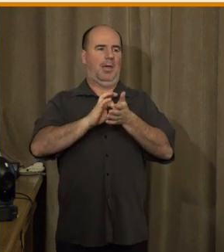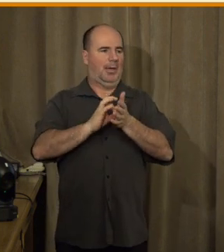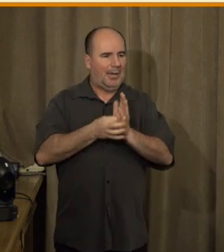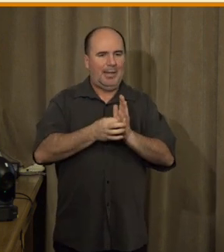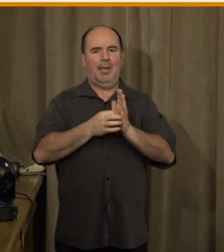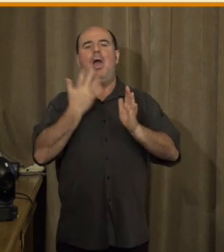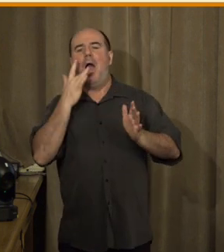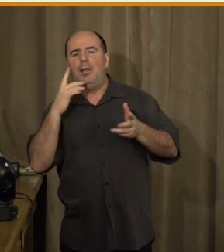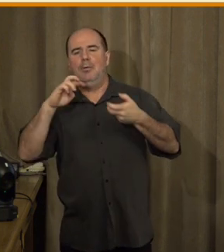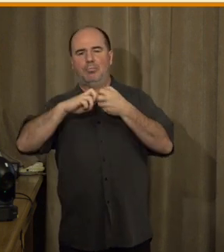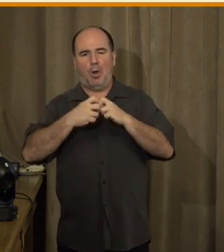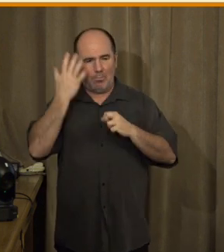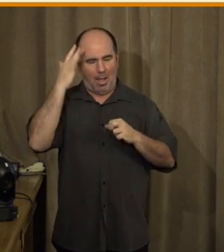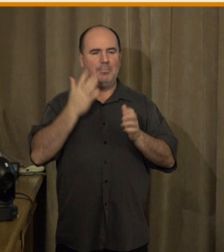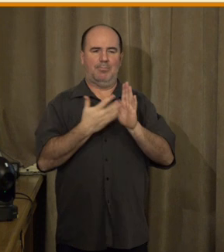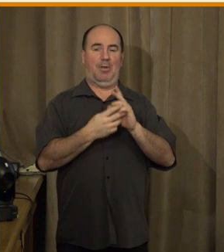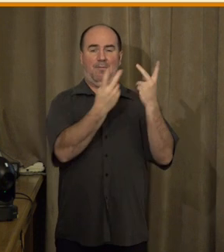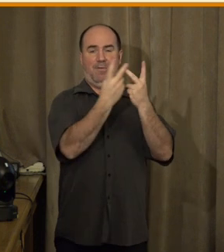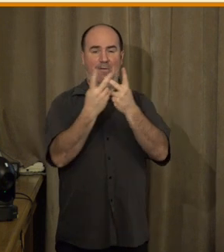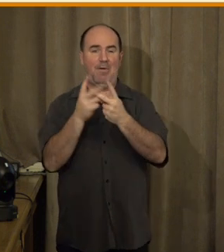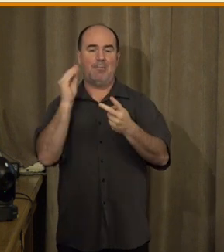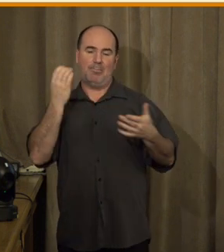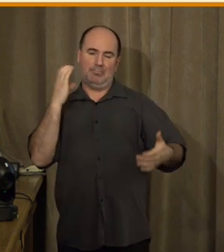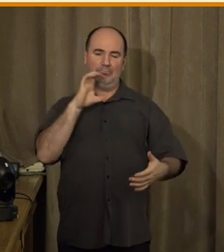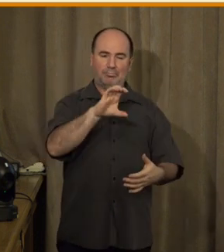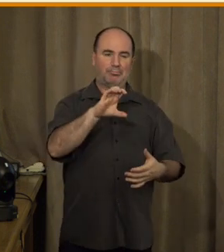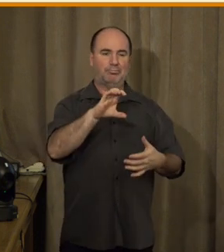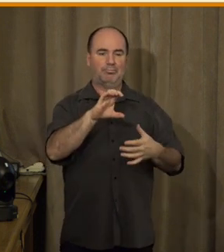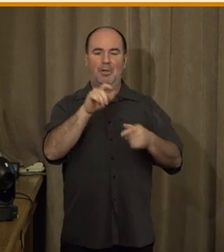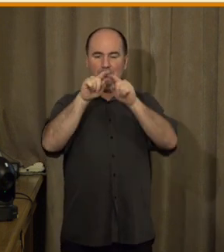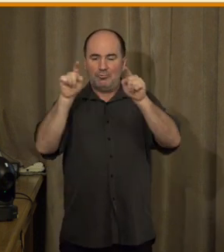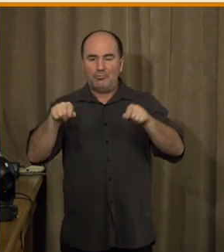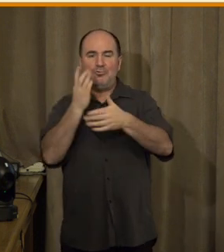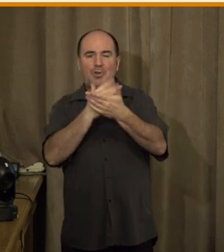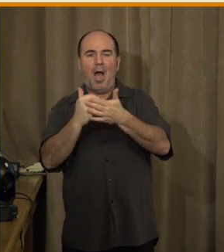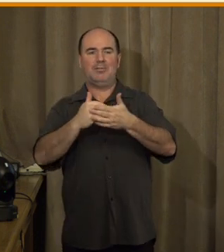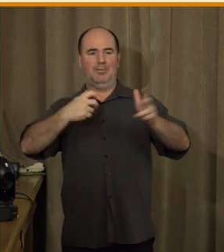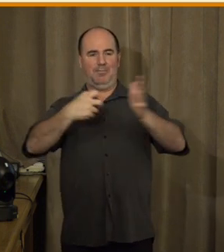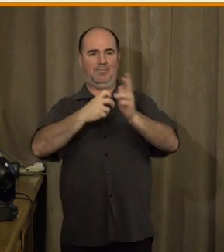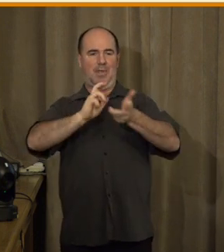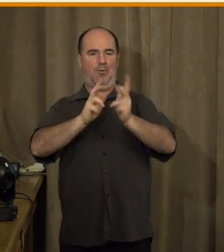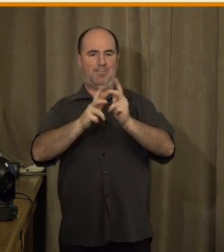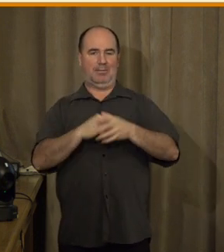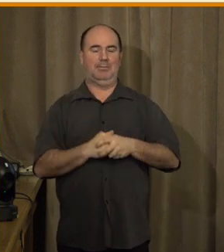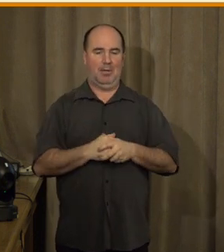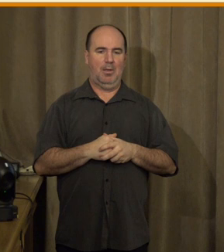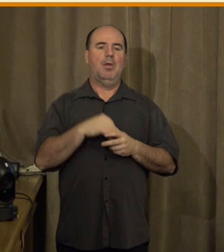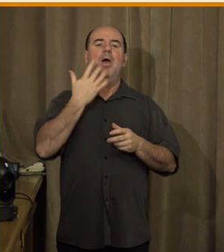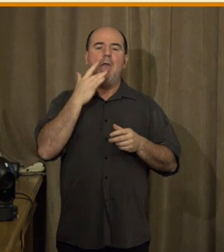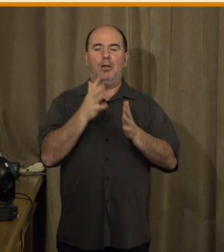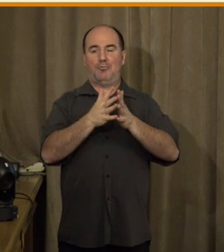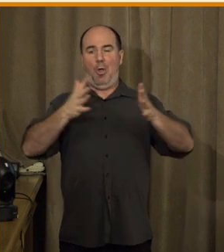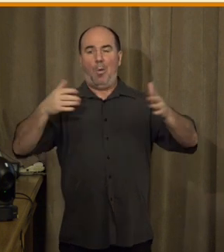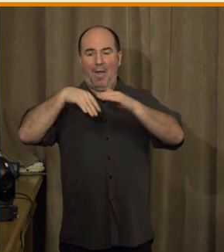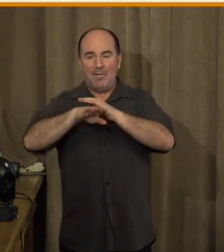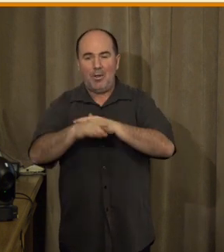umístěna sekce, která je v českém znakovém jazyce. Co z obsahu je vhodné vybrat? Jak to video má být dlouhé? Jak má